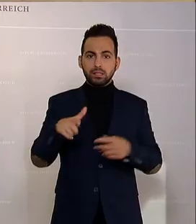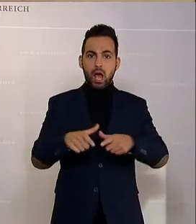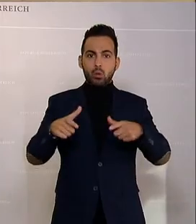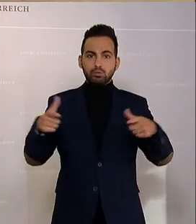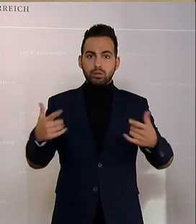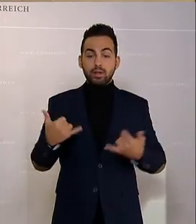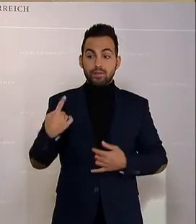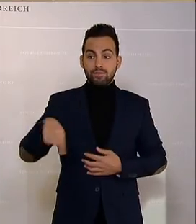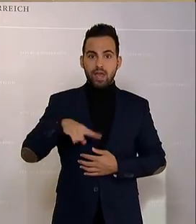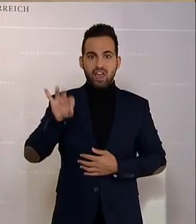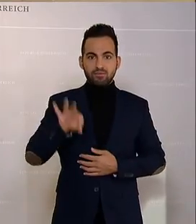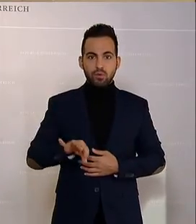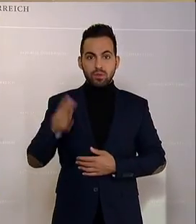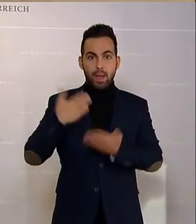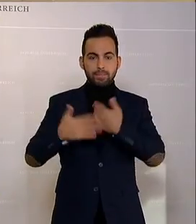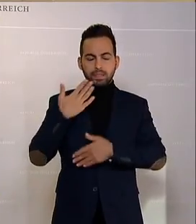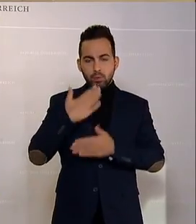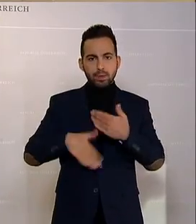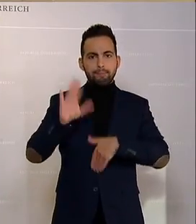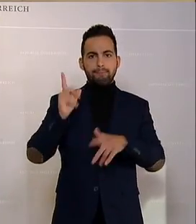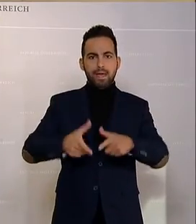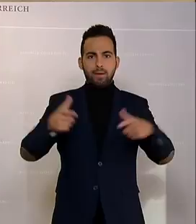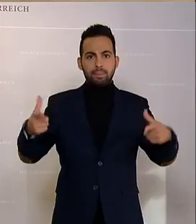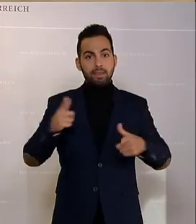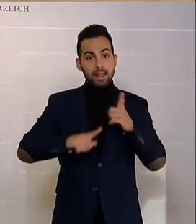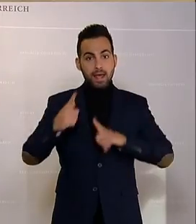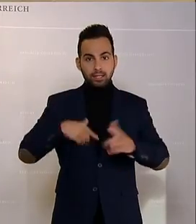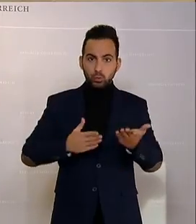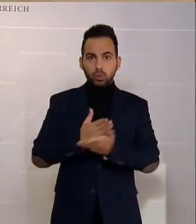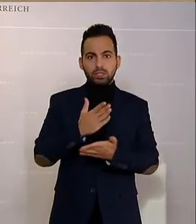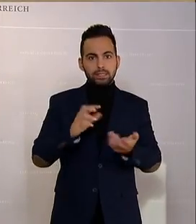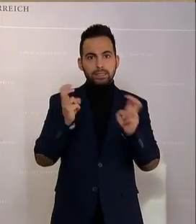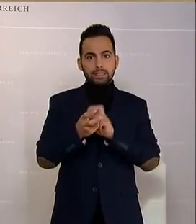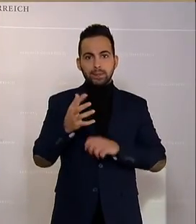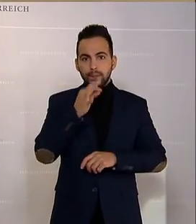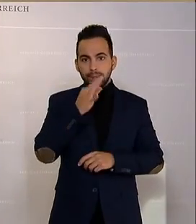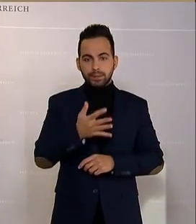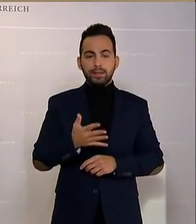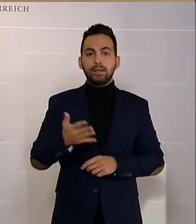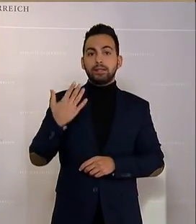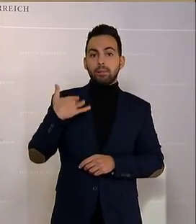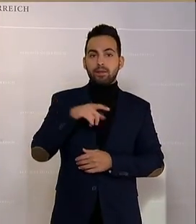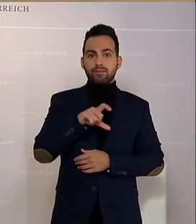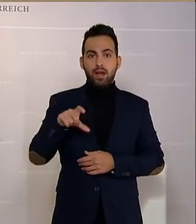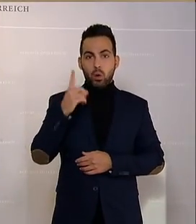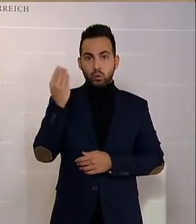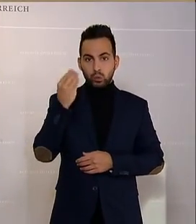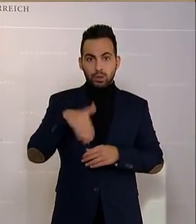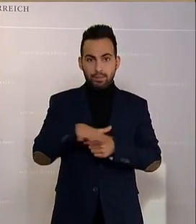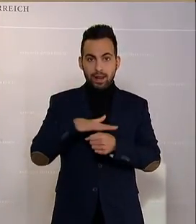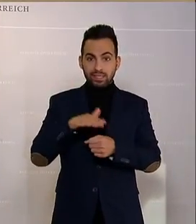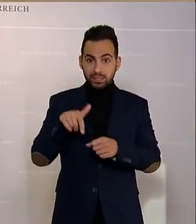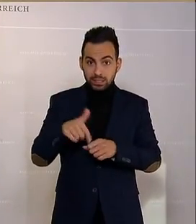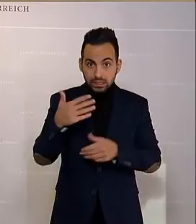Die Freiheitliche Partei wollte damals wesentlich mehr. Wir haben uns leider nicht durchsetzen können. Der Fachhochschulbereich, der Fachkräfte ausbildet,